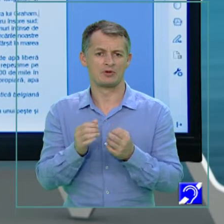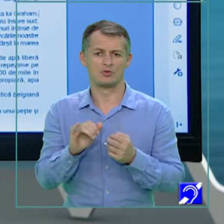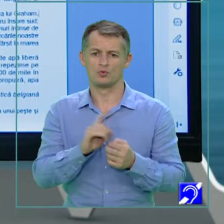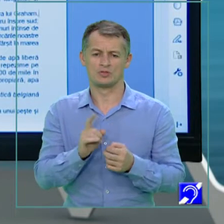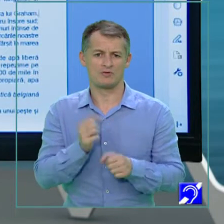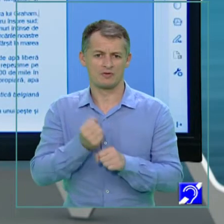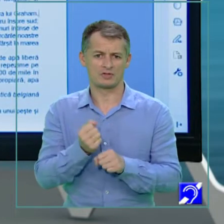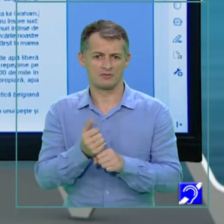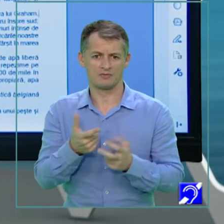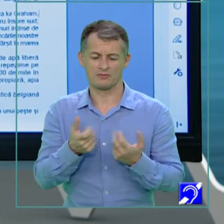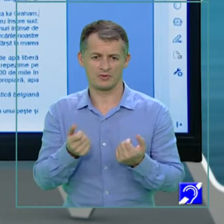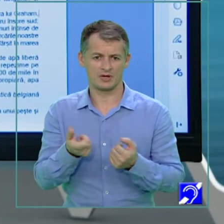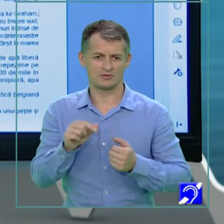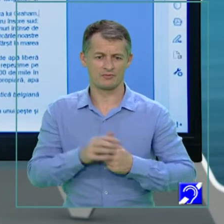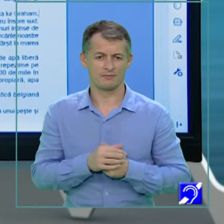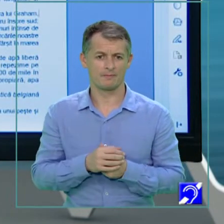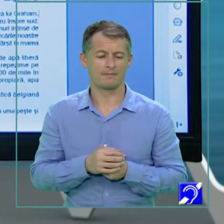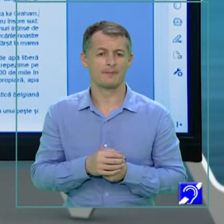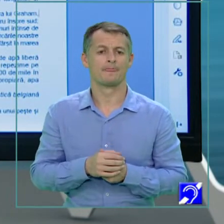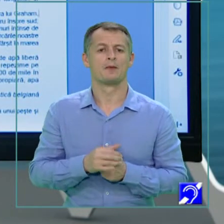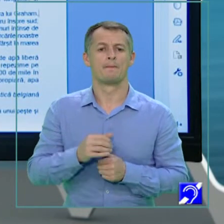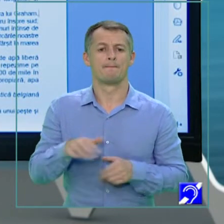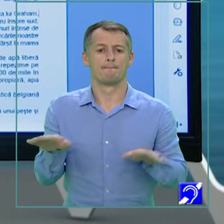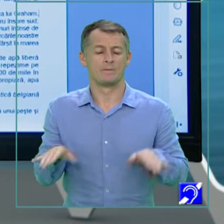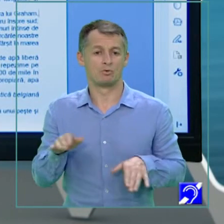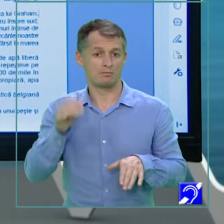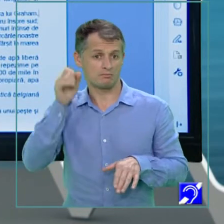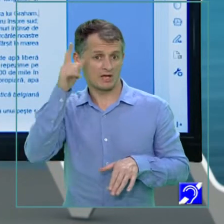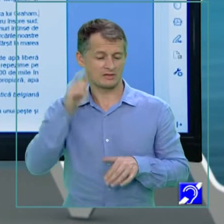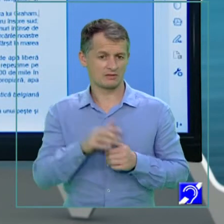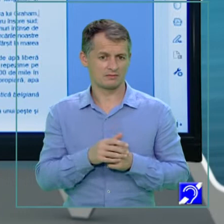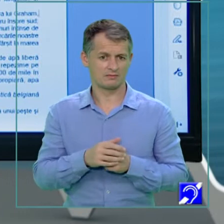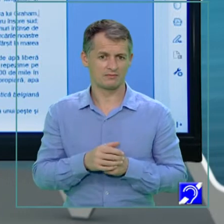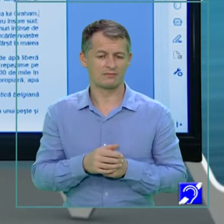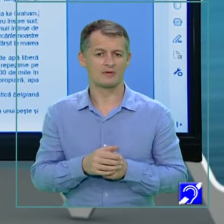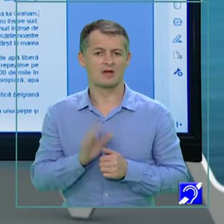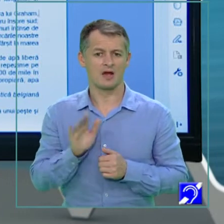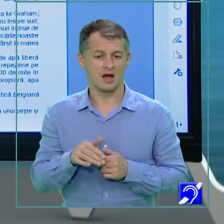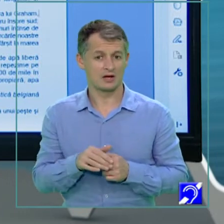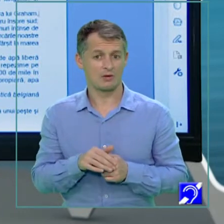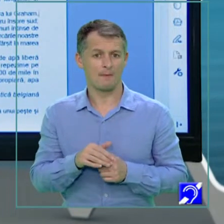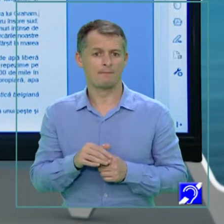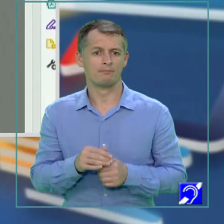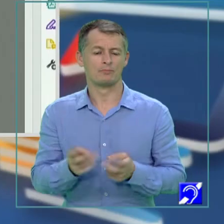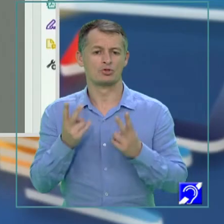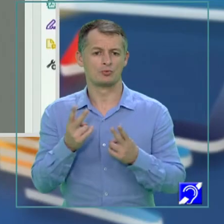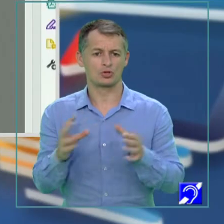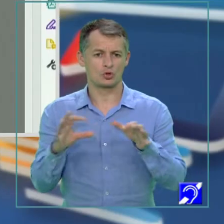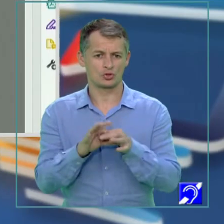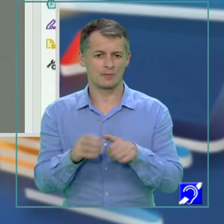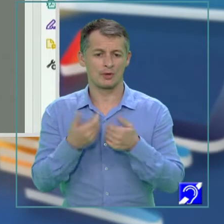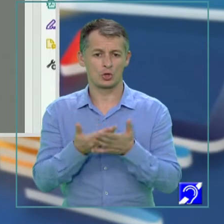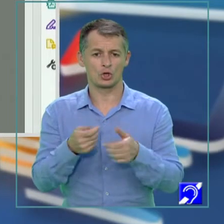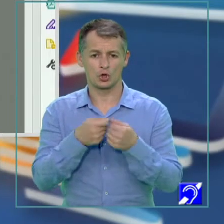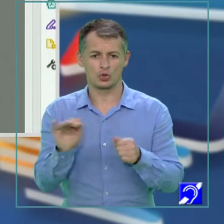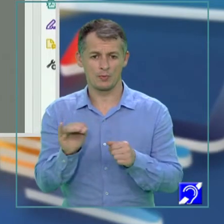Pinguinul papuan, maisteț, pune în practică principiul asociațiunei, căci toți copiii unui oraș sunt strânși